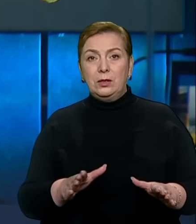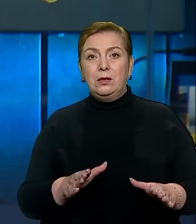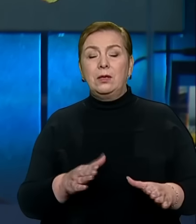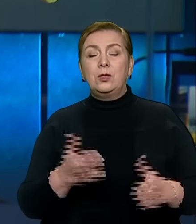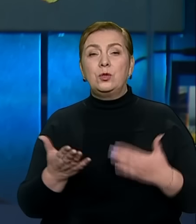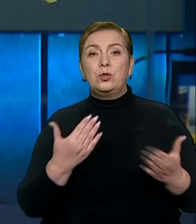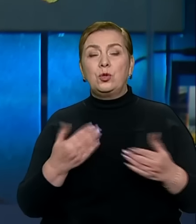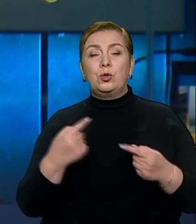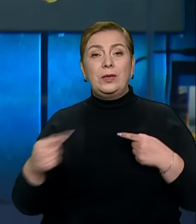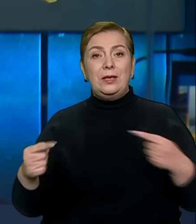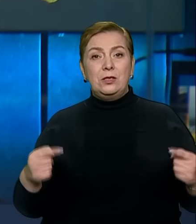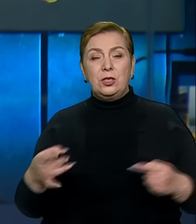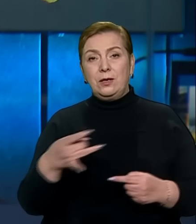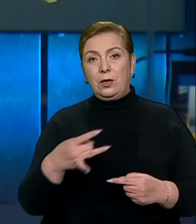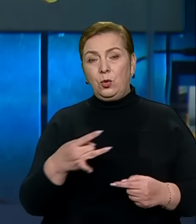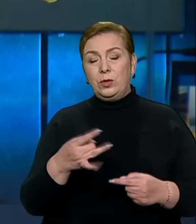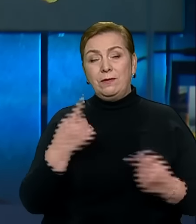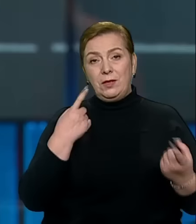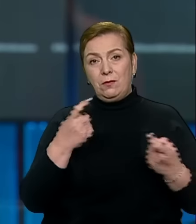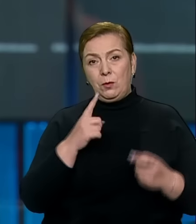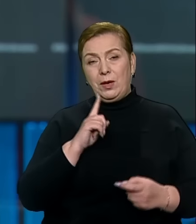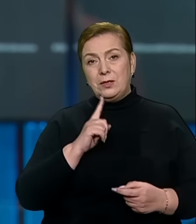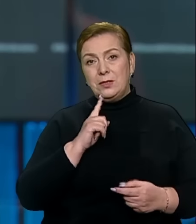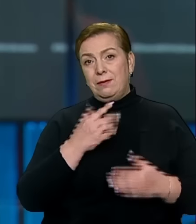регіонів, наразі інформації немає.